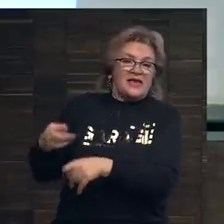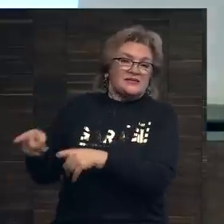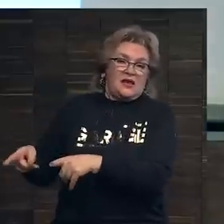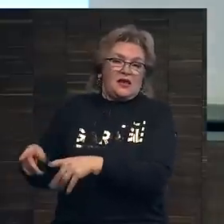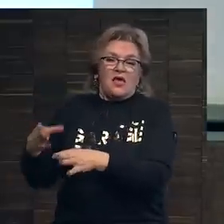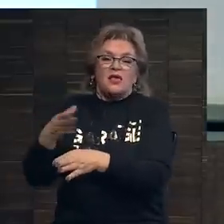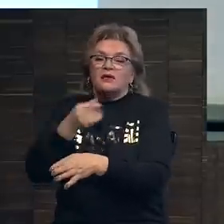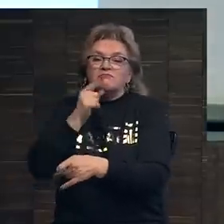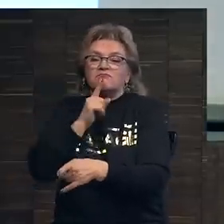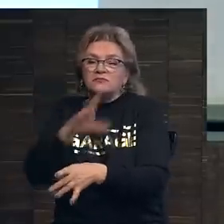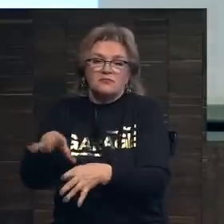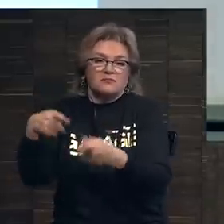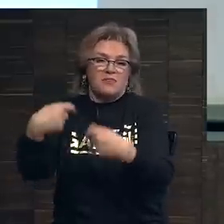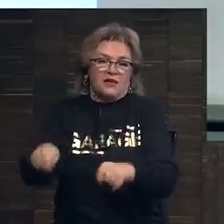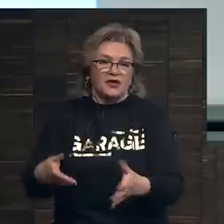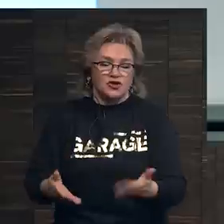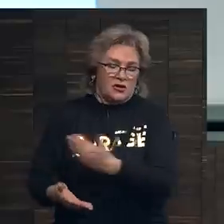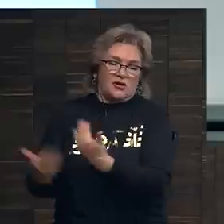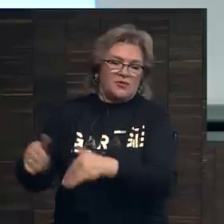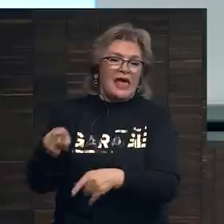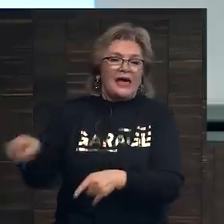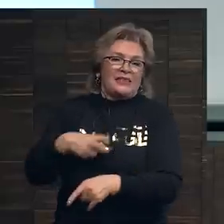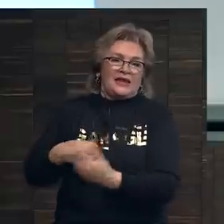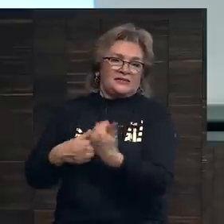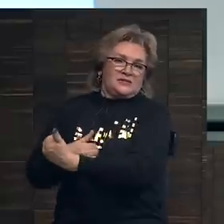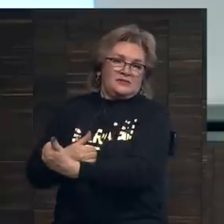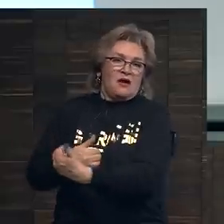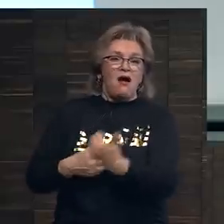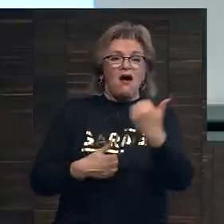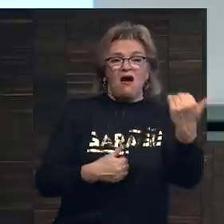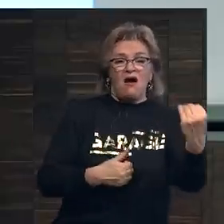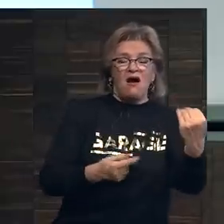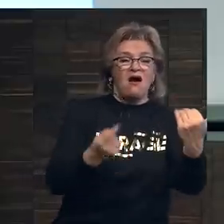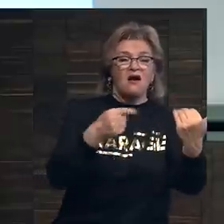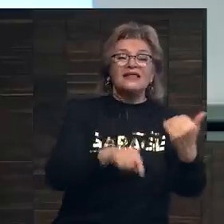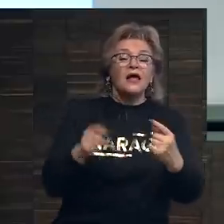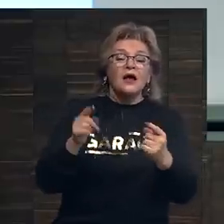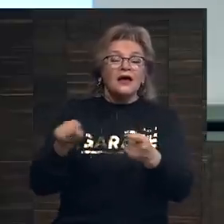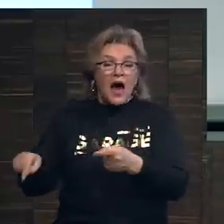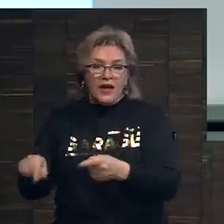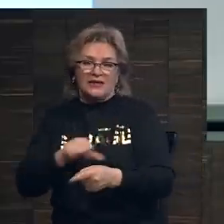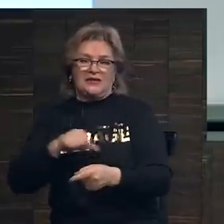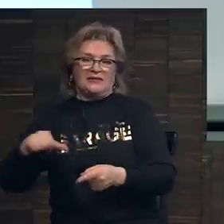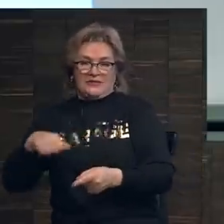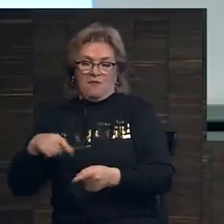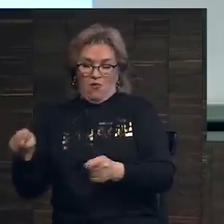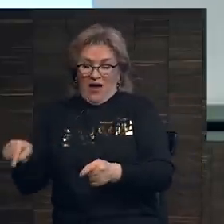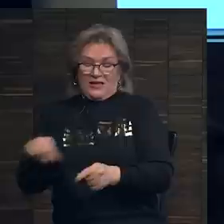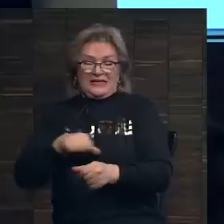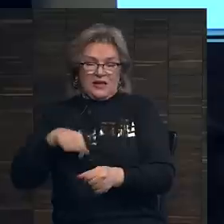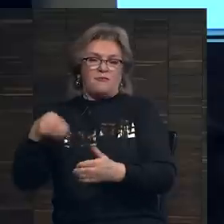не произойдет продажи. это для них риск, но тогда они купят само произведение,